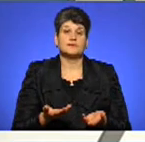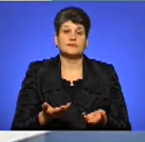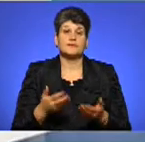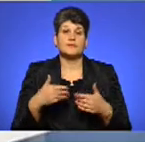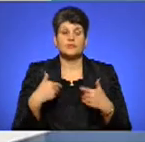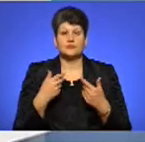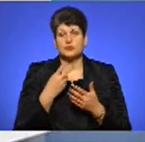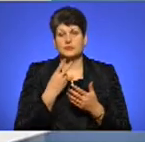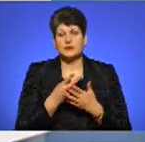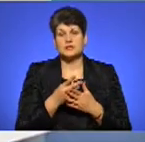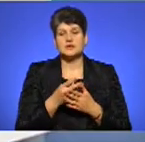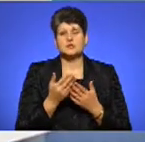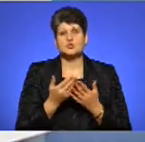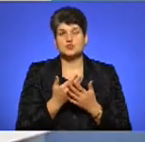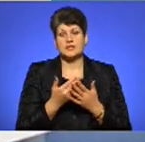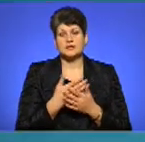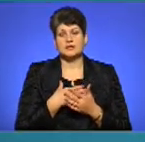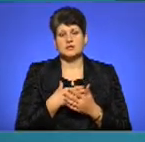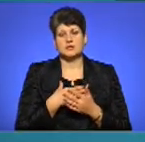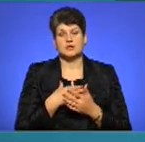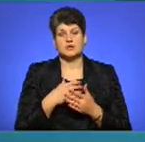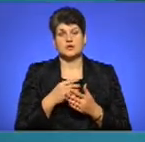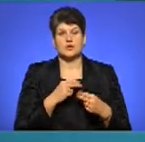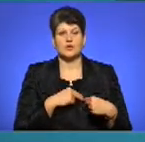переглянути сюжет наших колег з Чернігова.